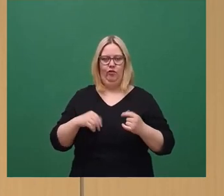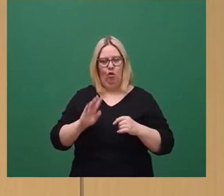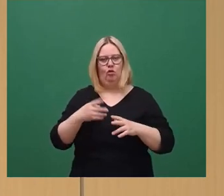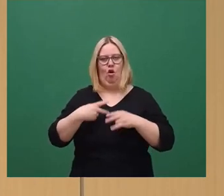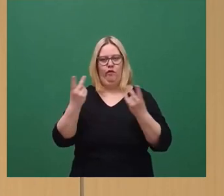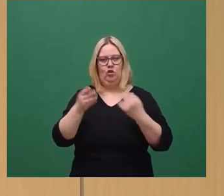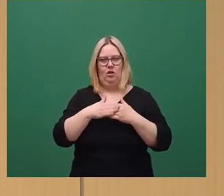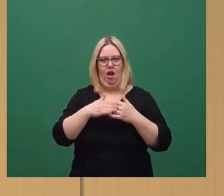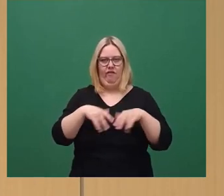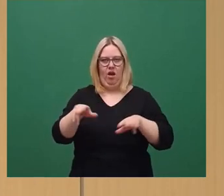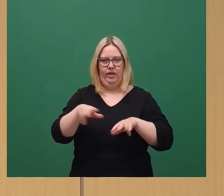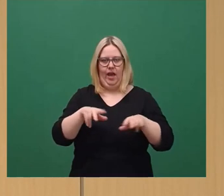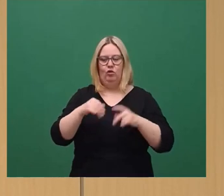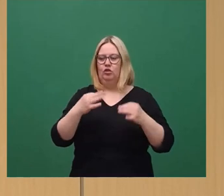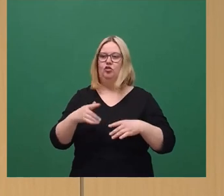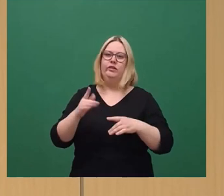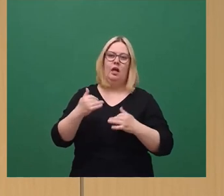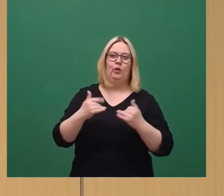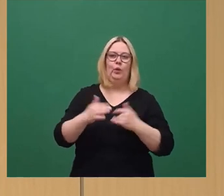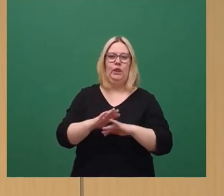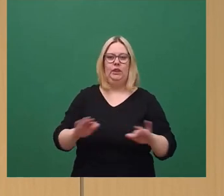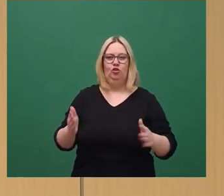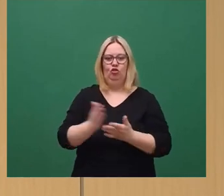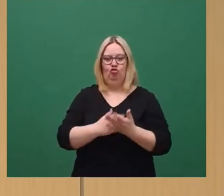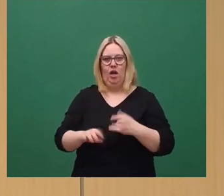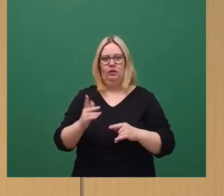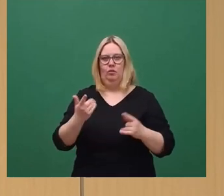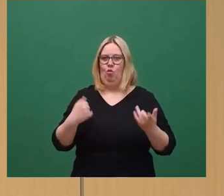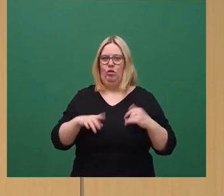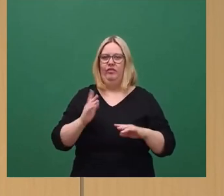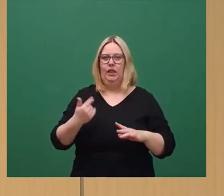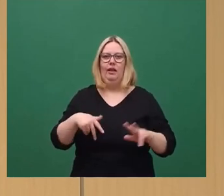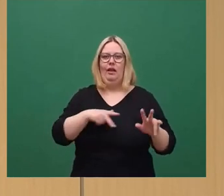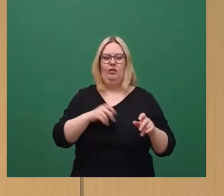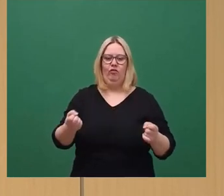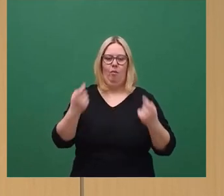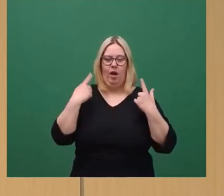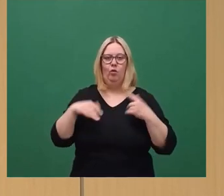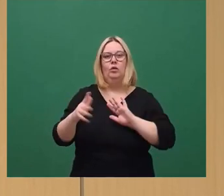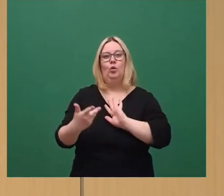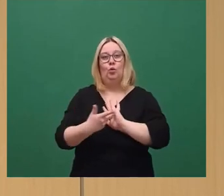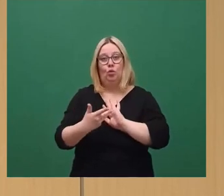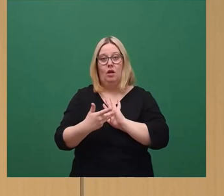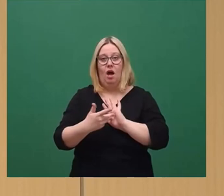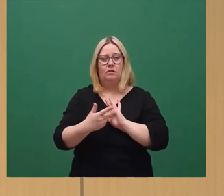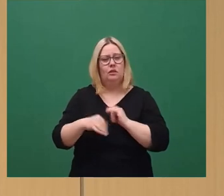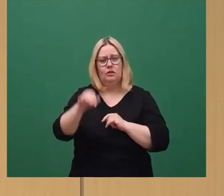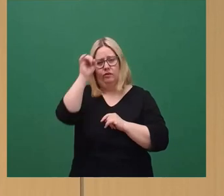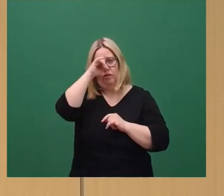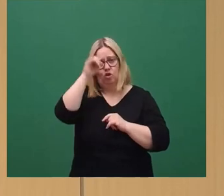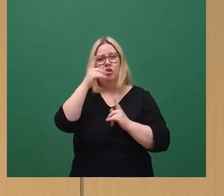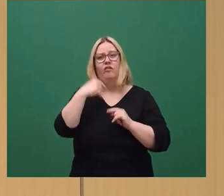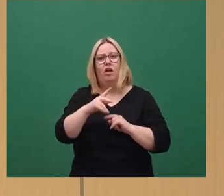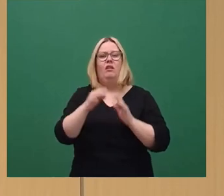und keine Entscheidungen am grünen Tisch, die an der Realität vorbeigehen. Und ein Gutachten ist dann nicht irrsinnig, wenn es um